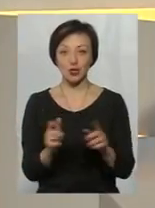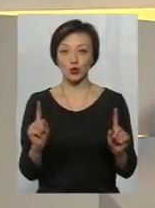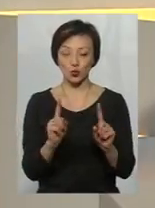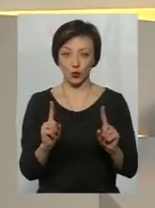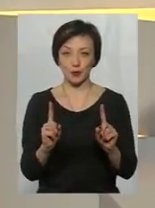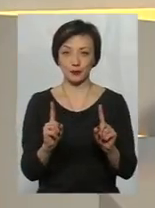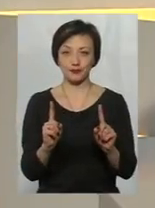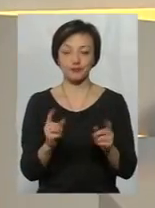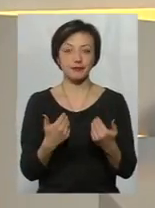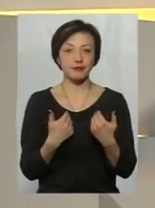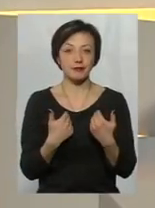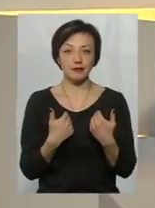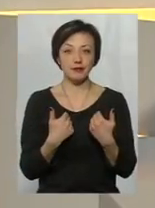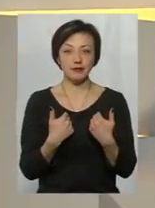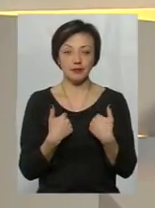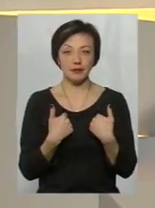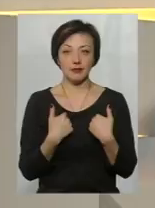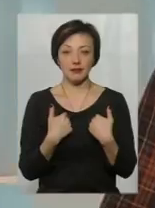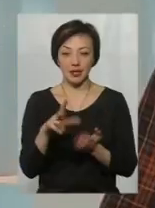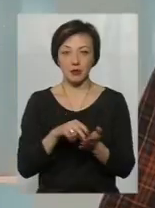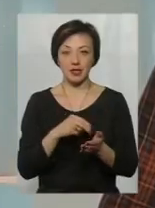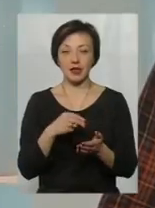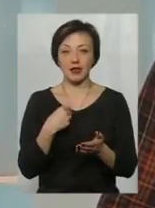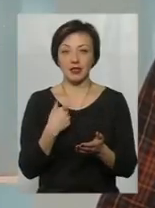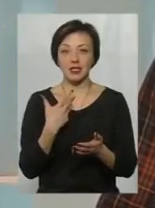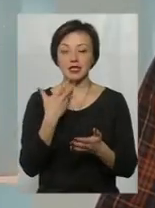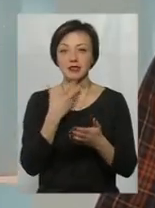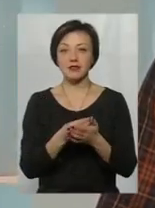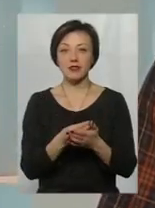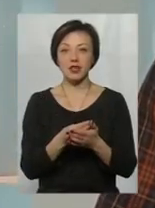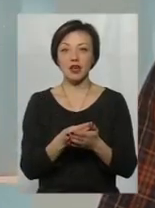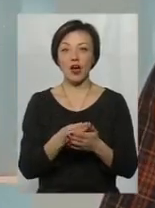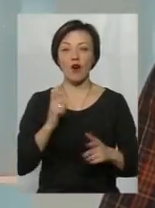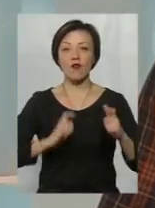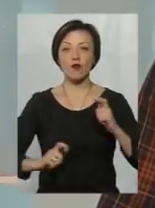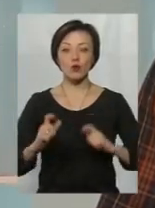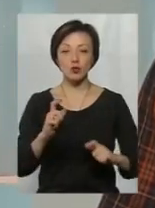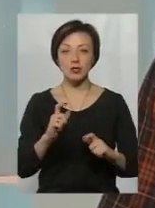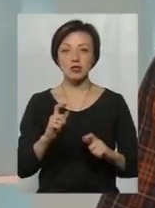я візьму, наприклад, свій вуз, я вчився в Люблінському католицькому університеті, де